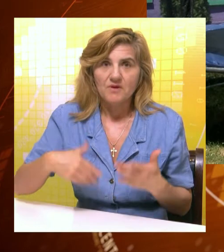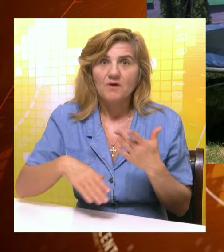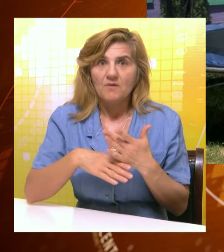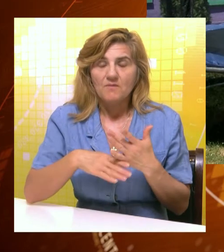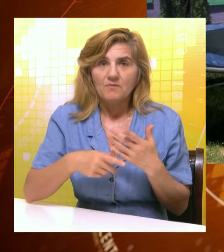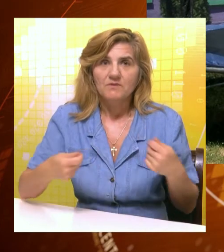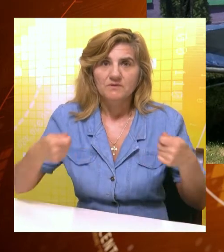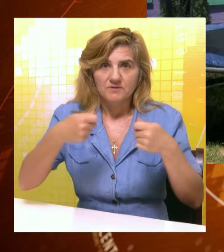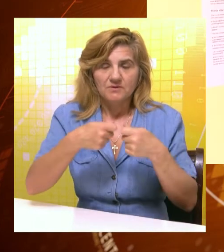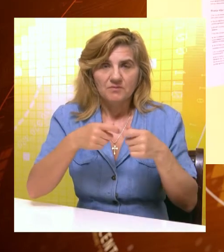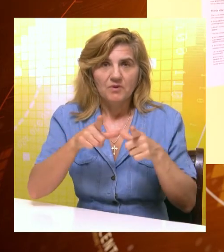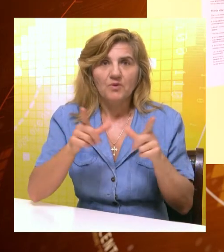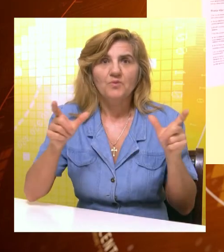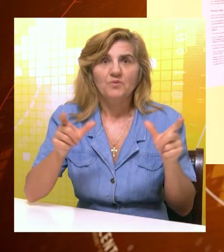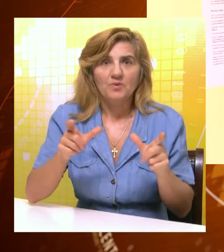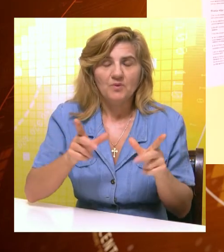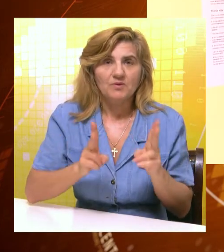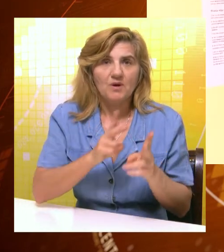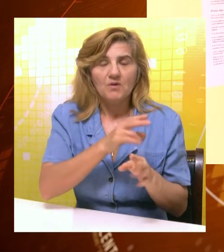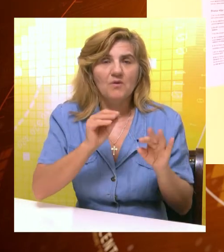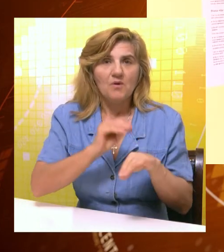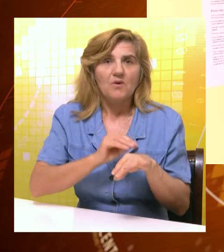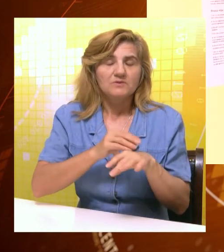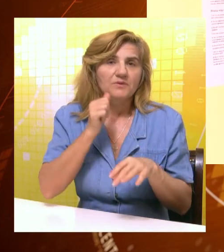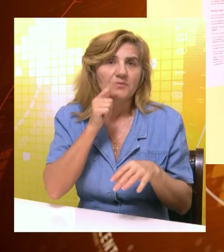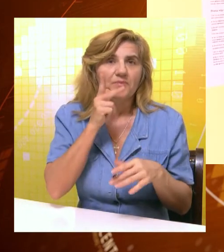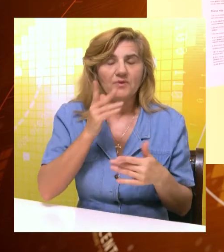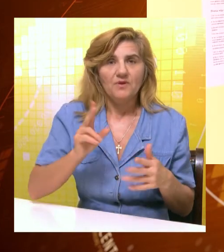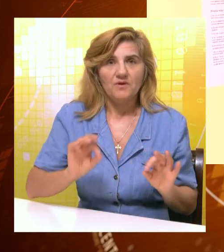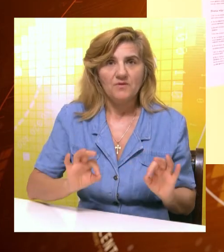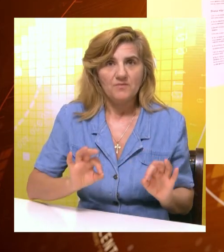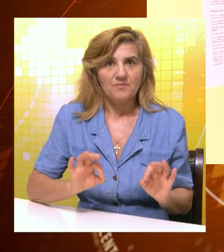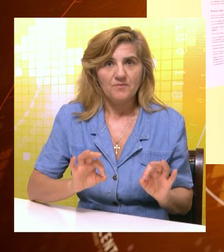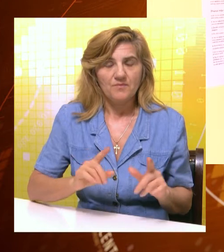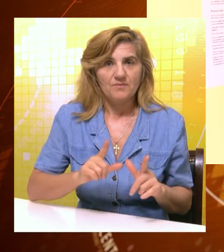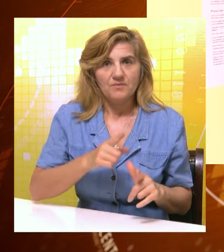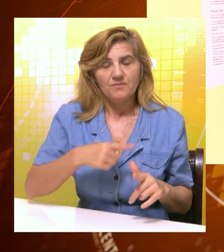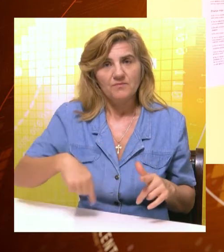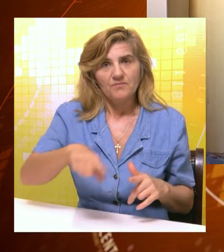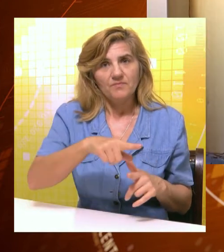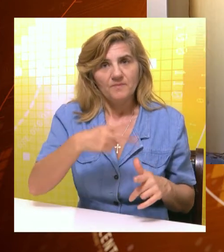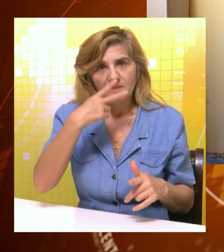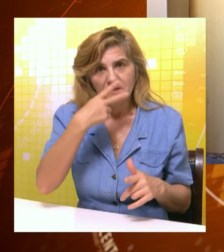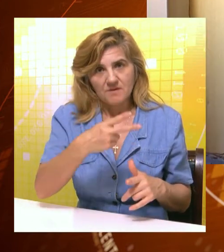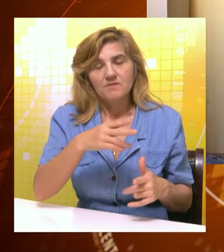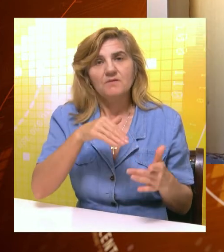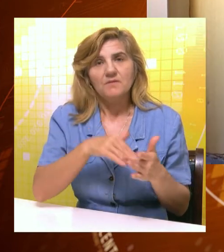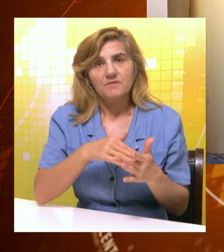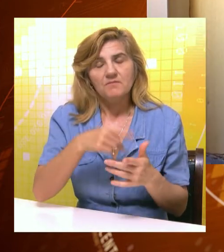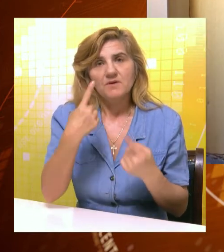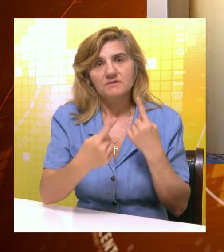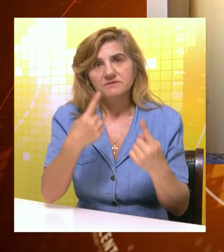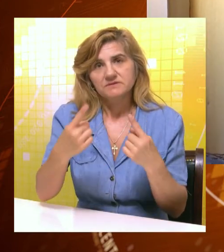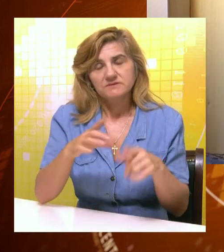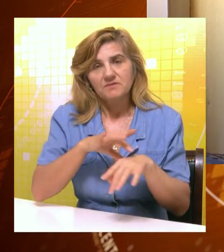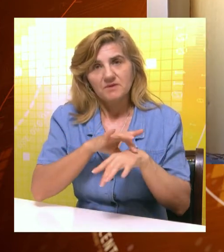podpomaže im da se uključe u društveni život i osjećaju se i društveno korisnim. Pored radioničarskog rada sprovodit će se i